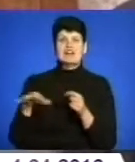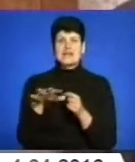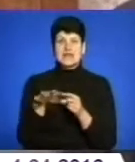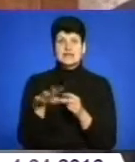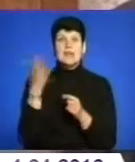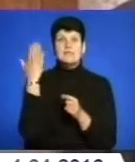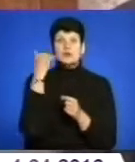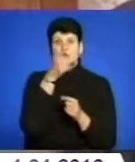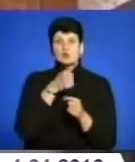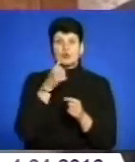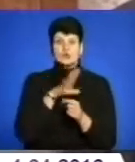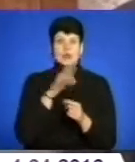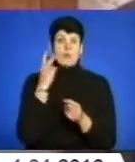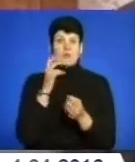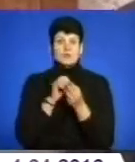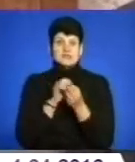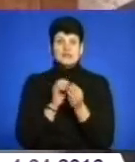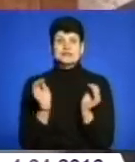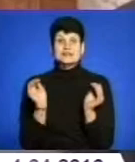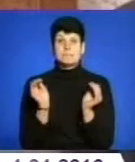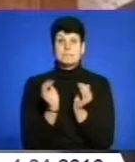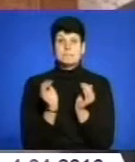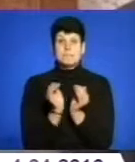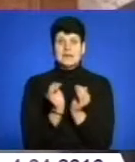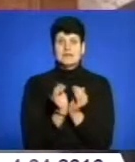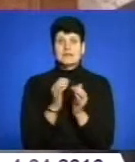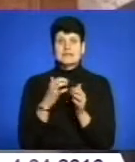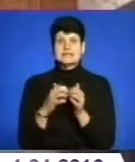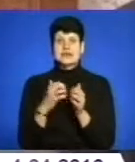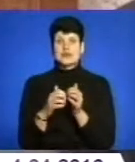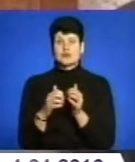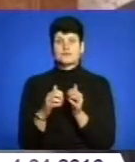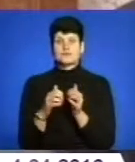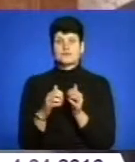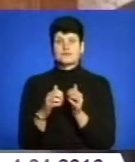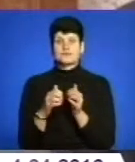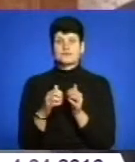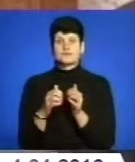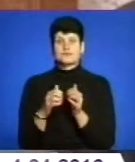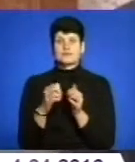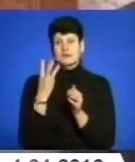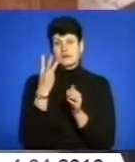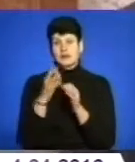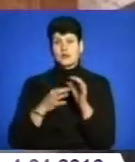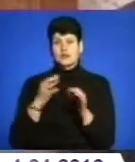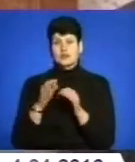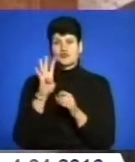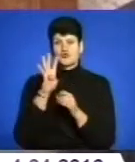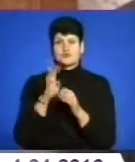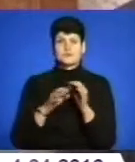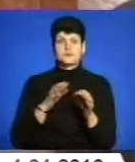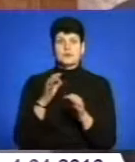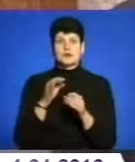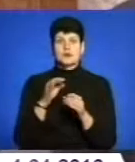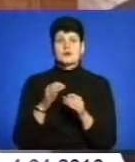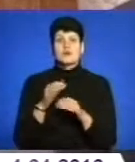минулому році була постійна, зменшує на середньо, це буде за 3-4 температури зовнішнього